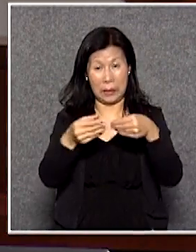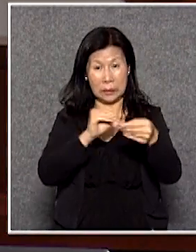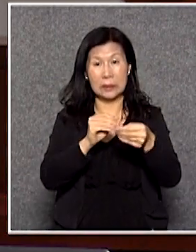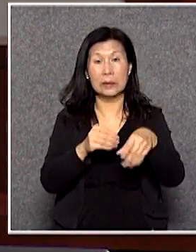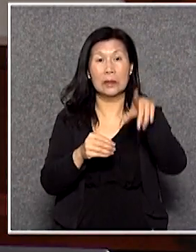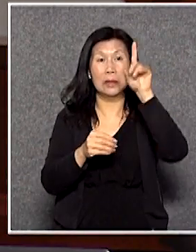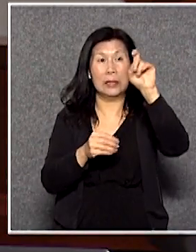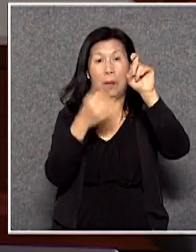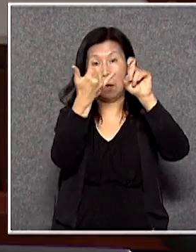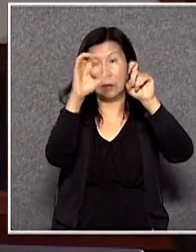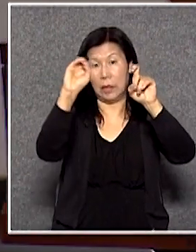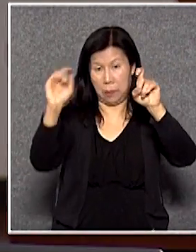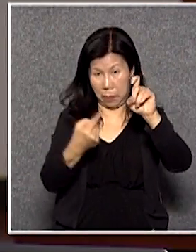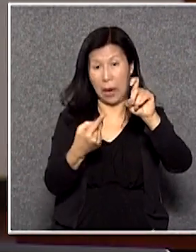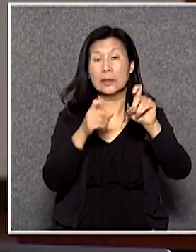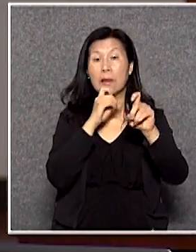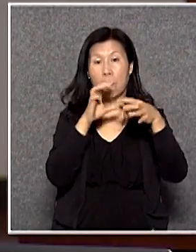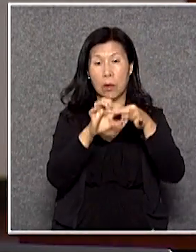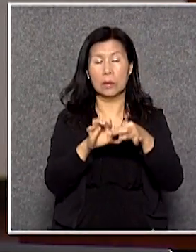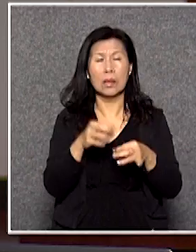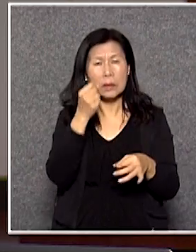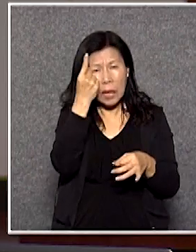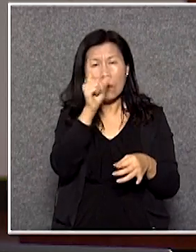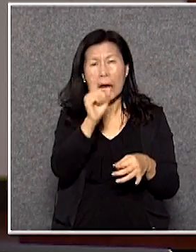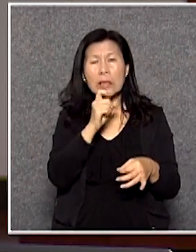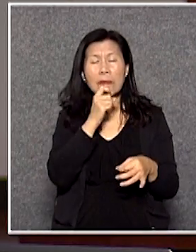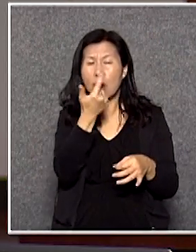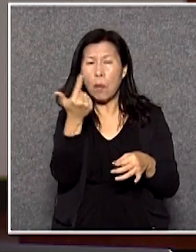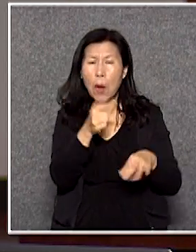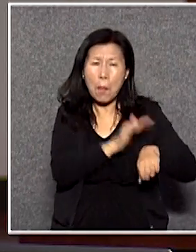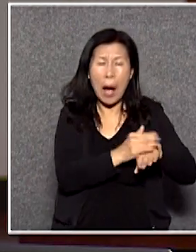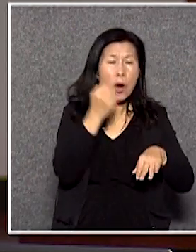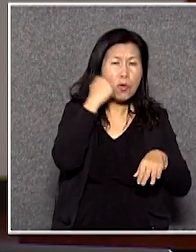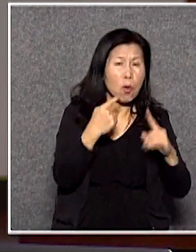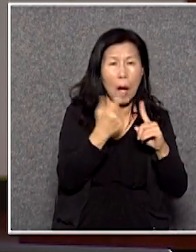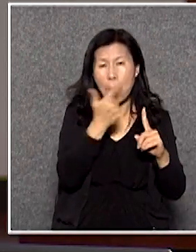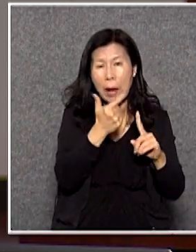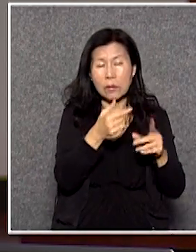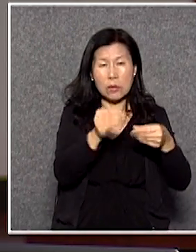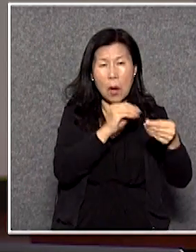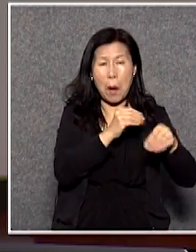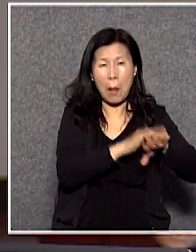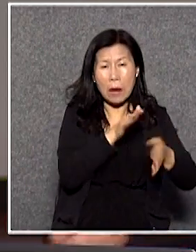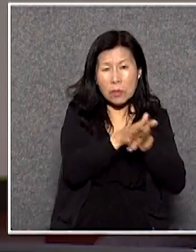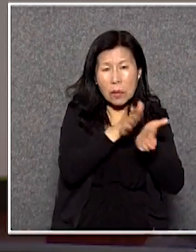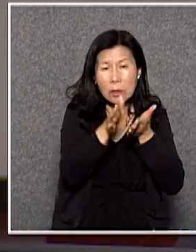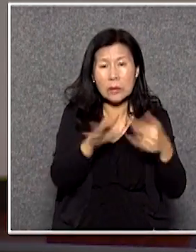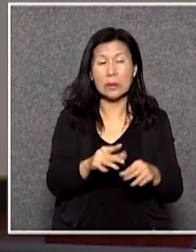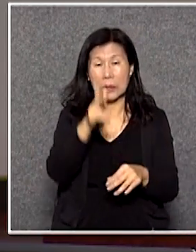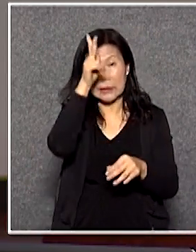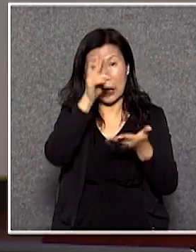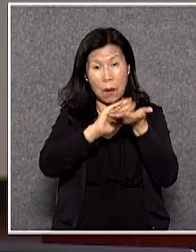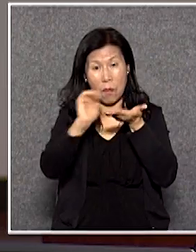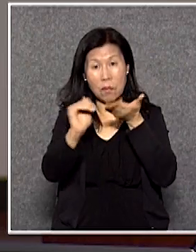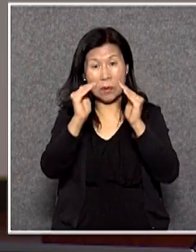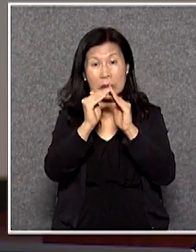百六十萬是嗎為何會出現這樣的情況衛生署其實他為了提高這個